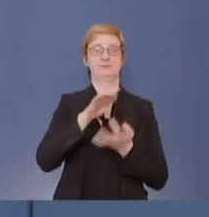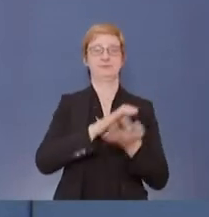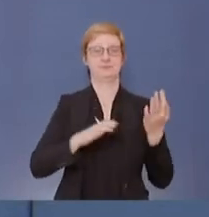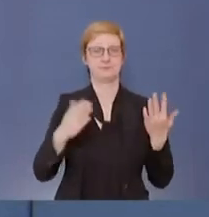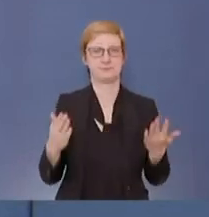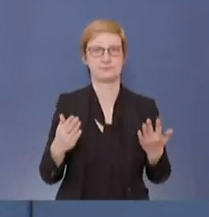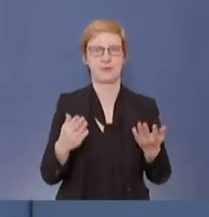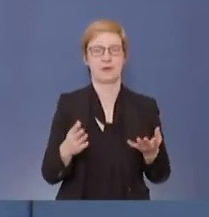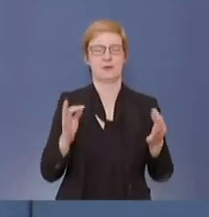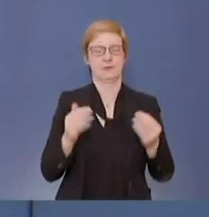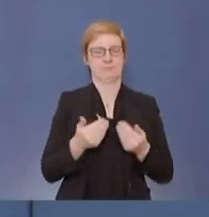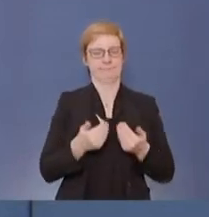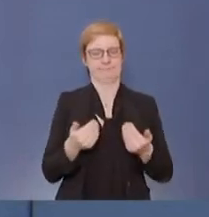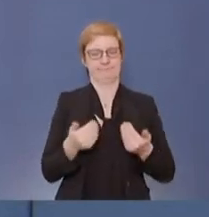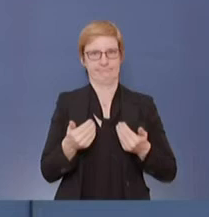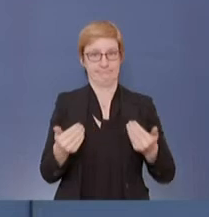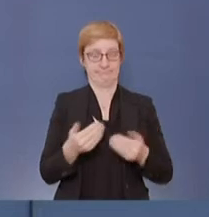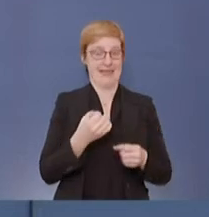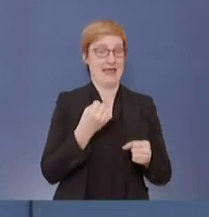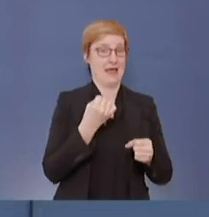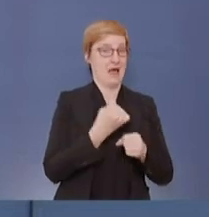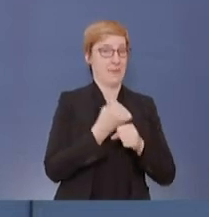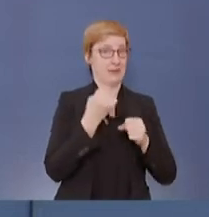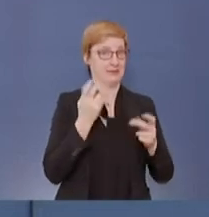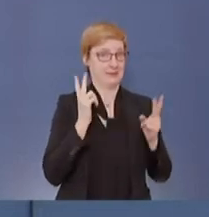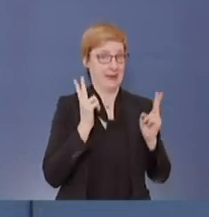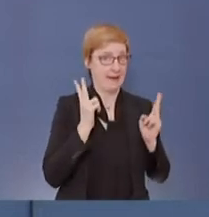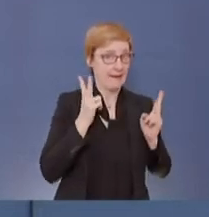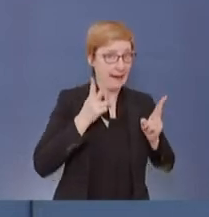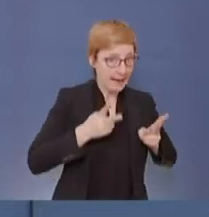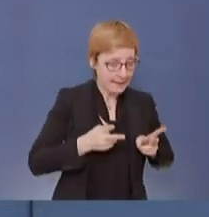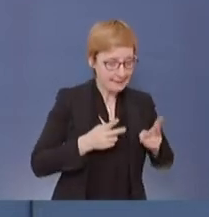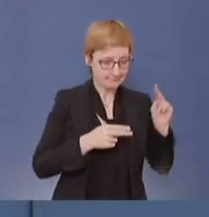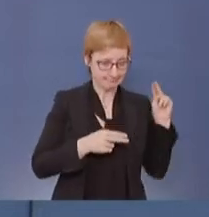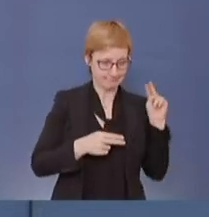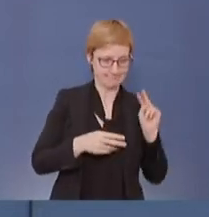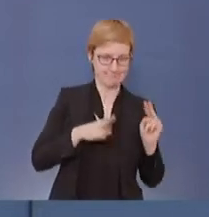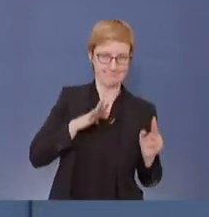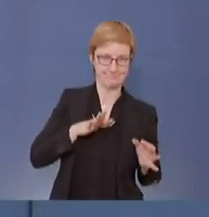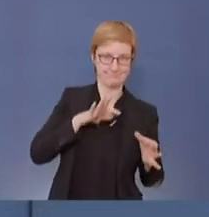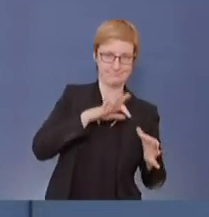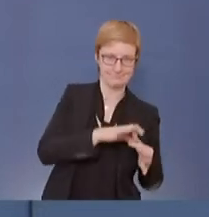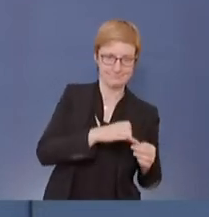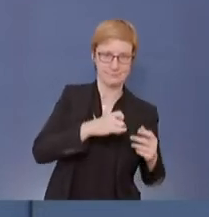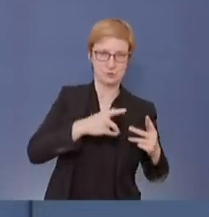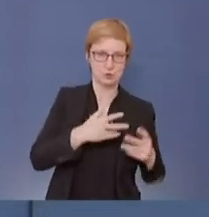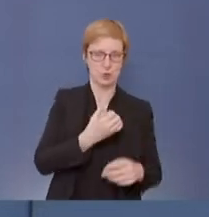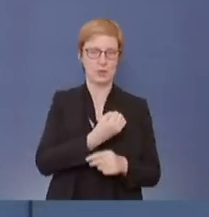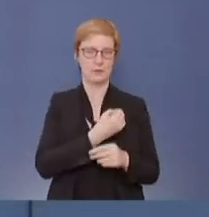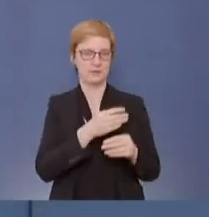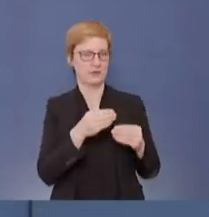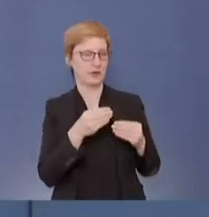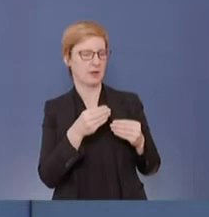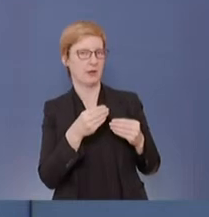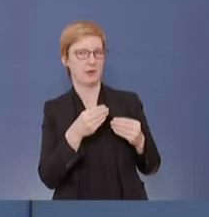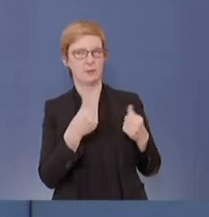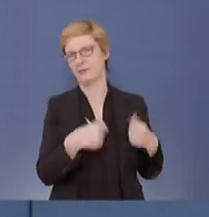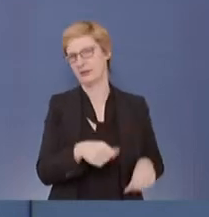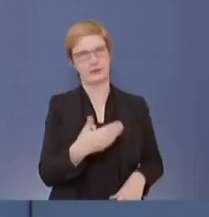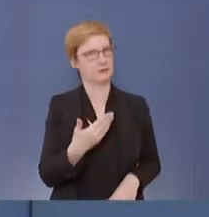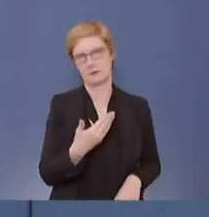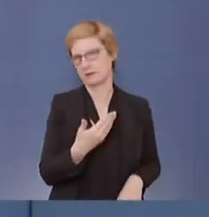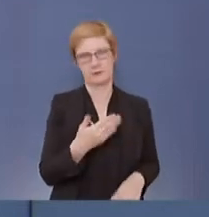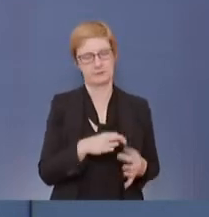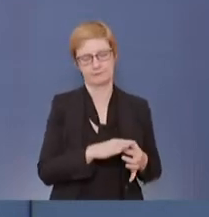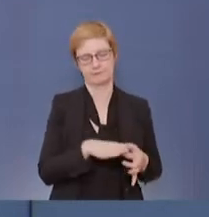um das Arbeitsrecht geht, da sehe ich keine Impfpflicht im arbeitsrechtlichen Sinne.